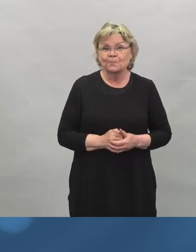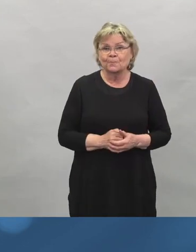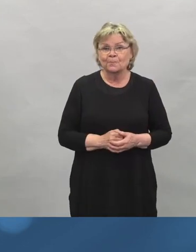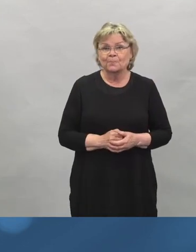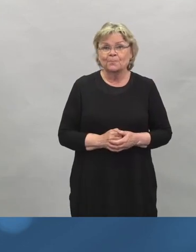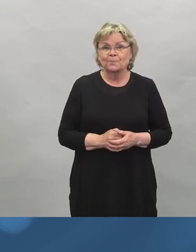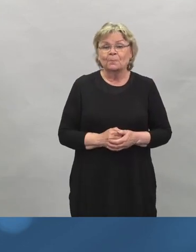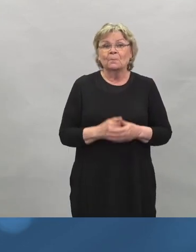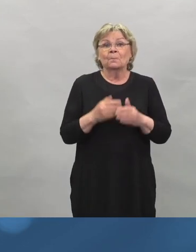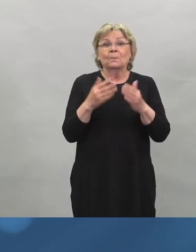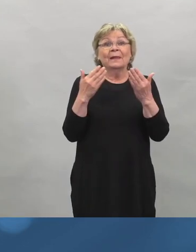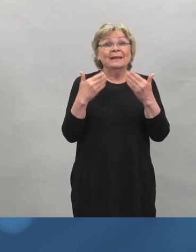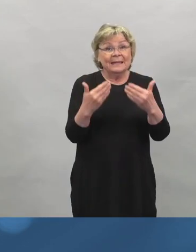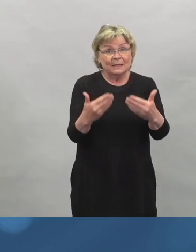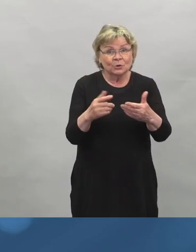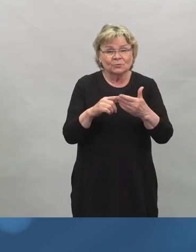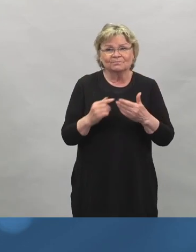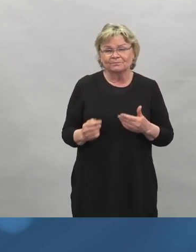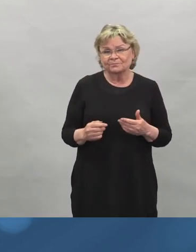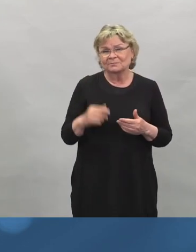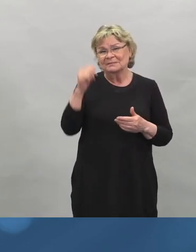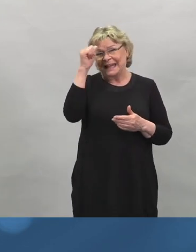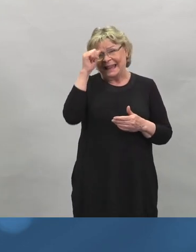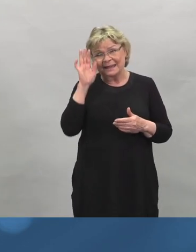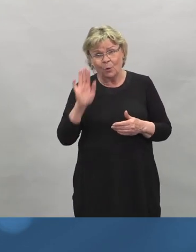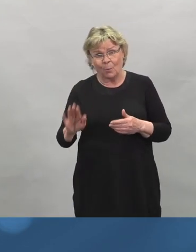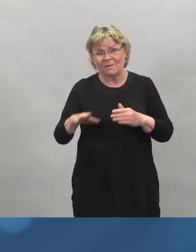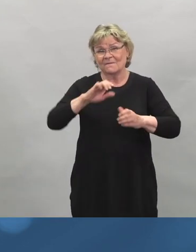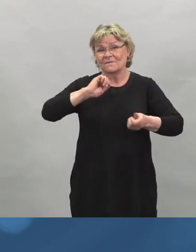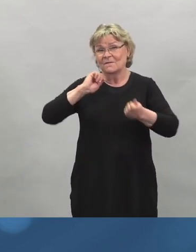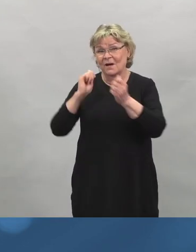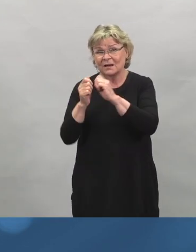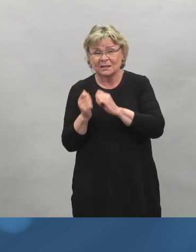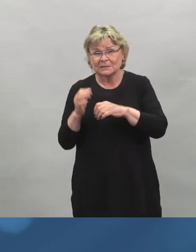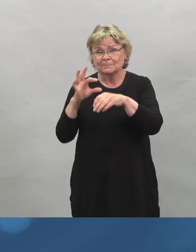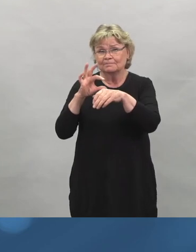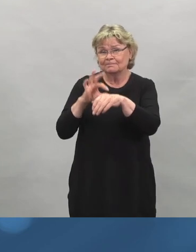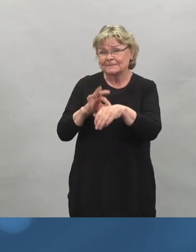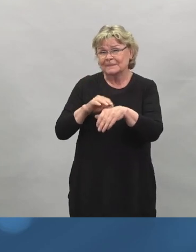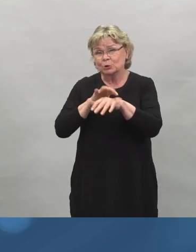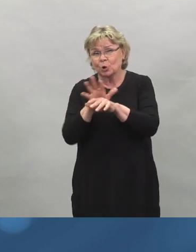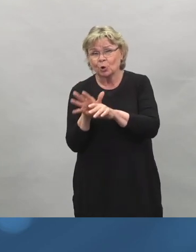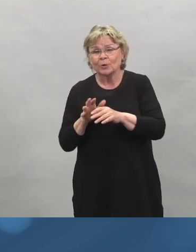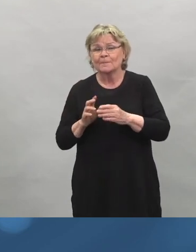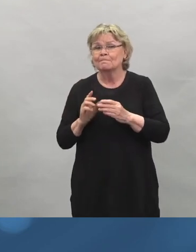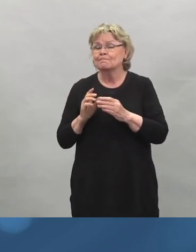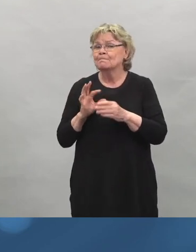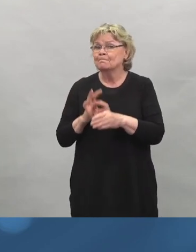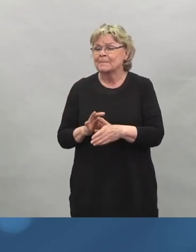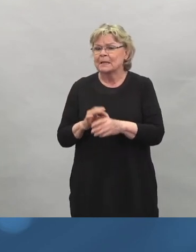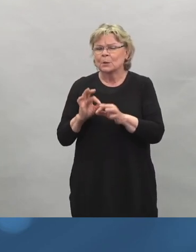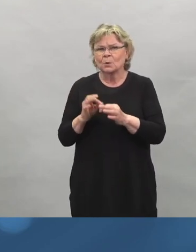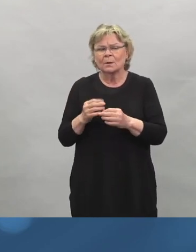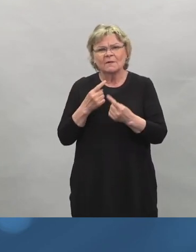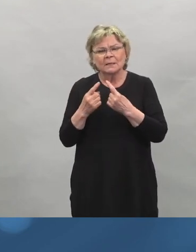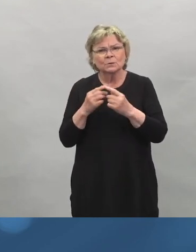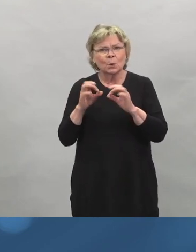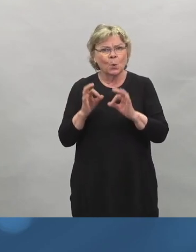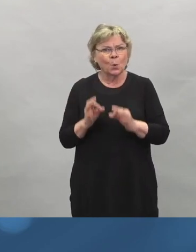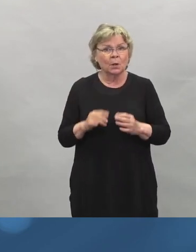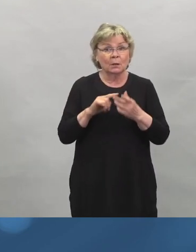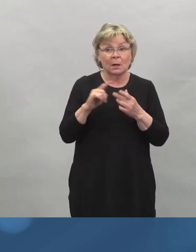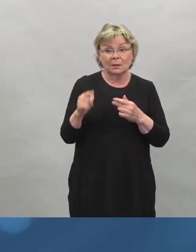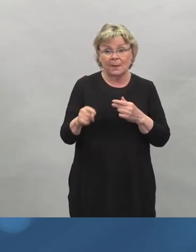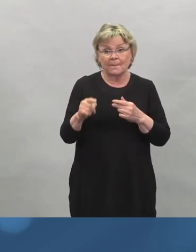Kiitoksia. Intian variantista tässä jo vähän puhuttiinkin, mutta miten nämä koronarokotteet toimivat